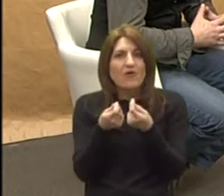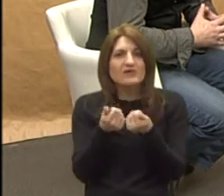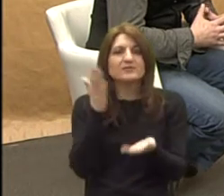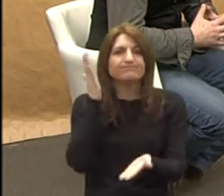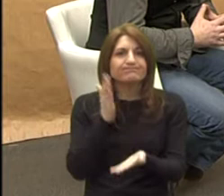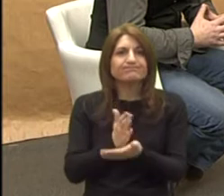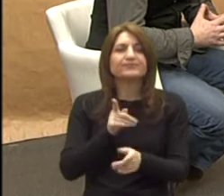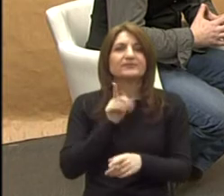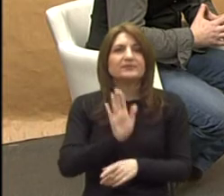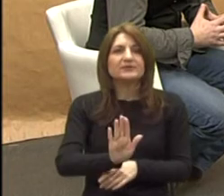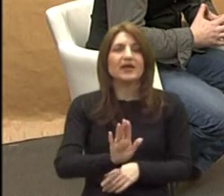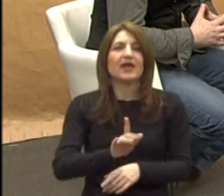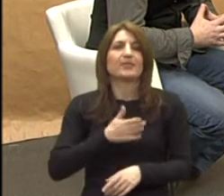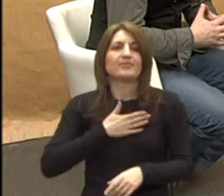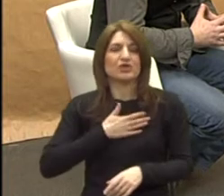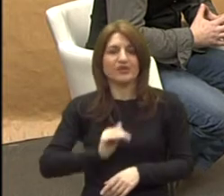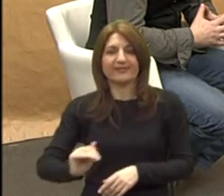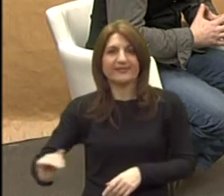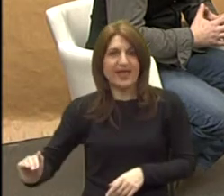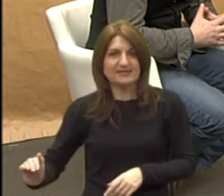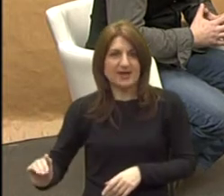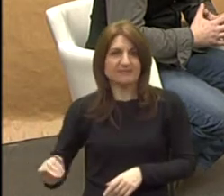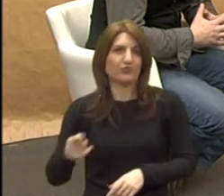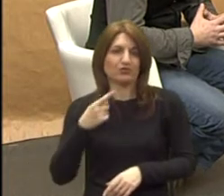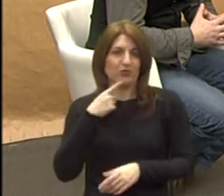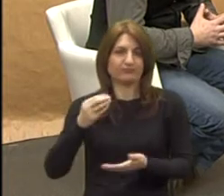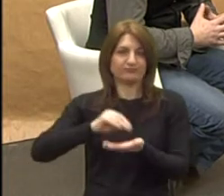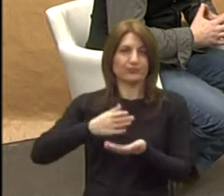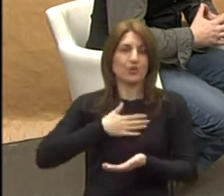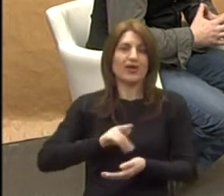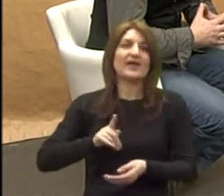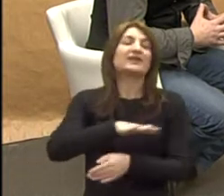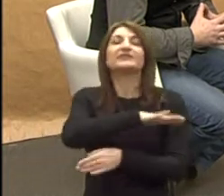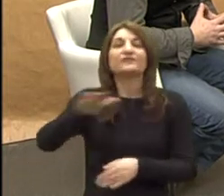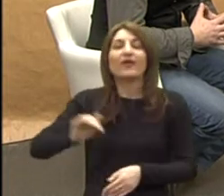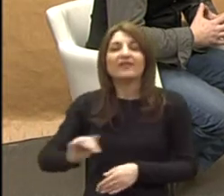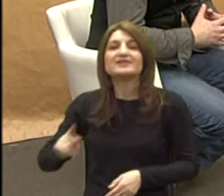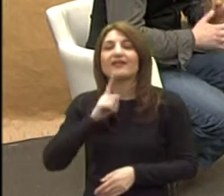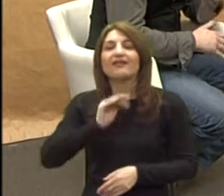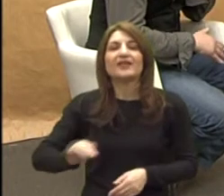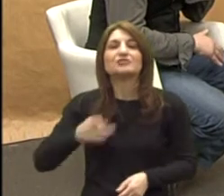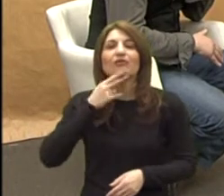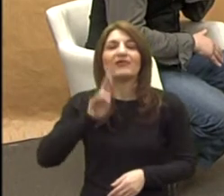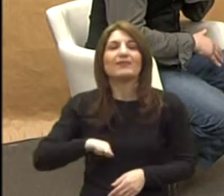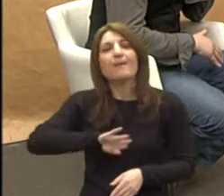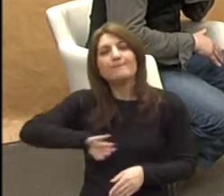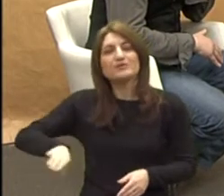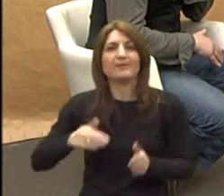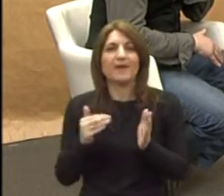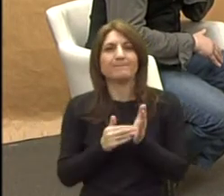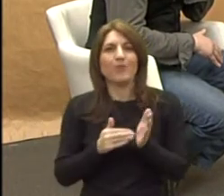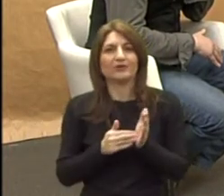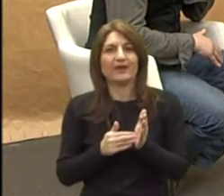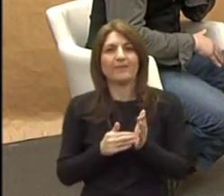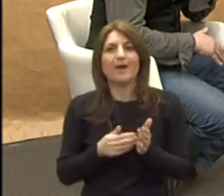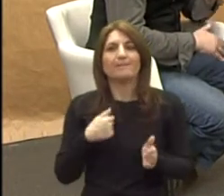prvenstveno našoj djeci, korisnicima, svoj djeci i djeci sa posebnim potrebama. Dakle,